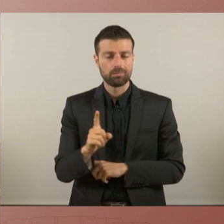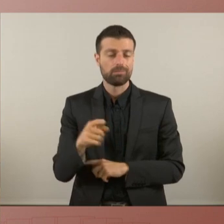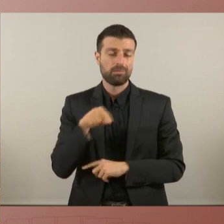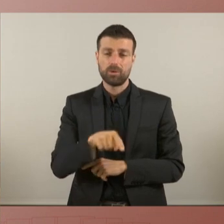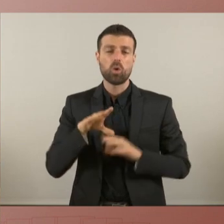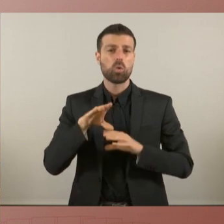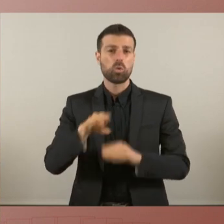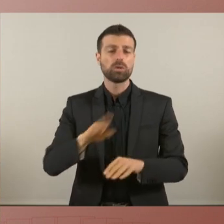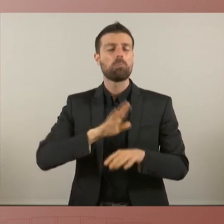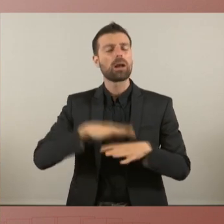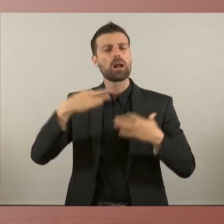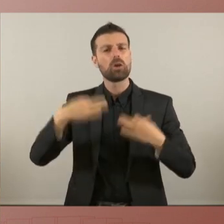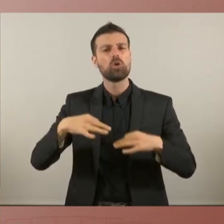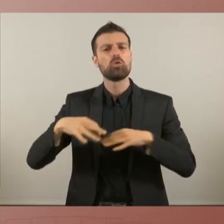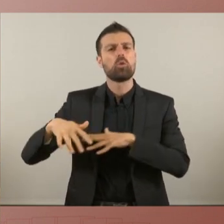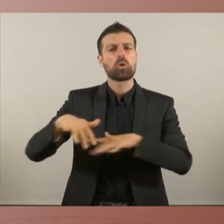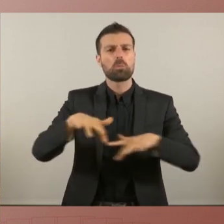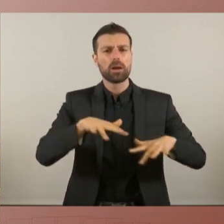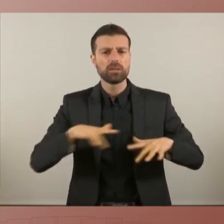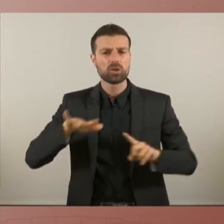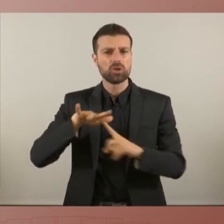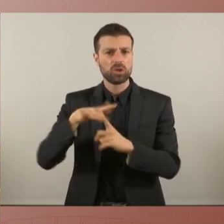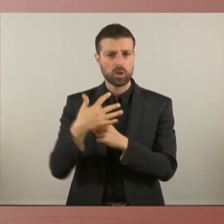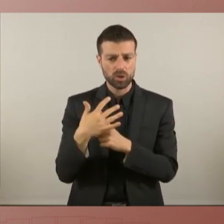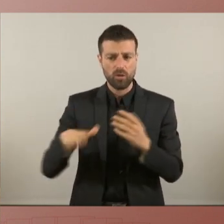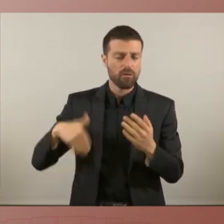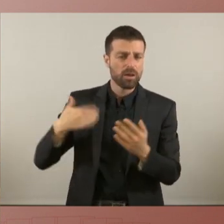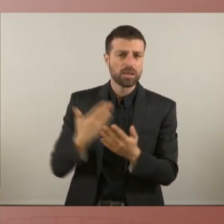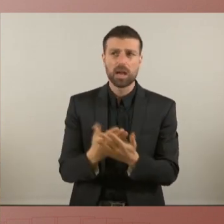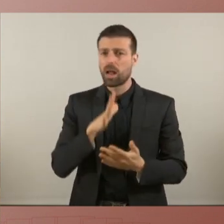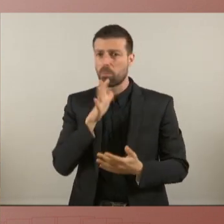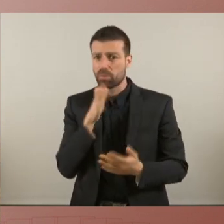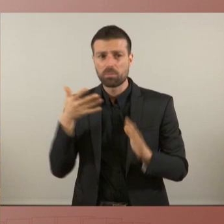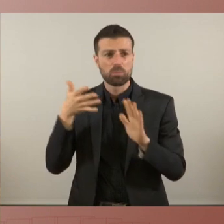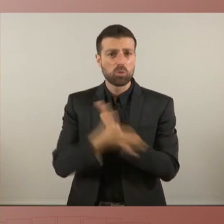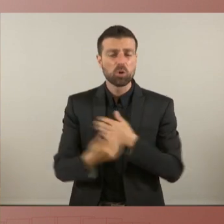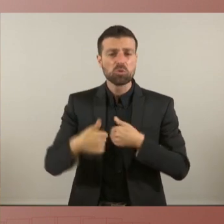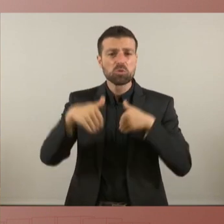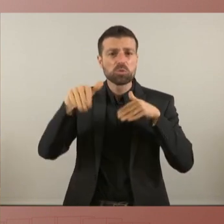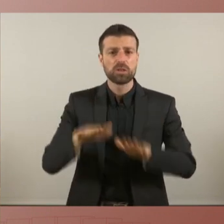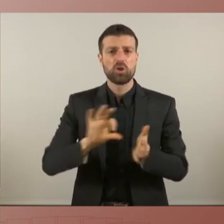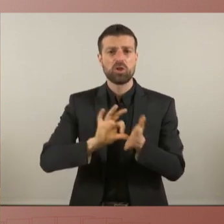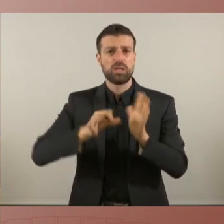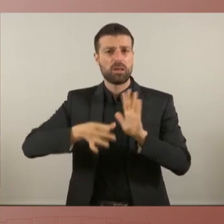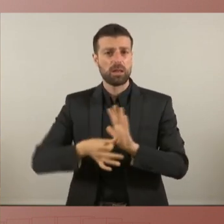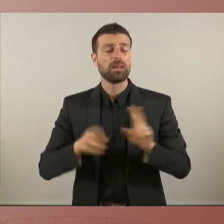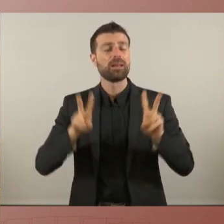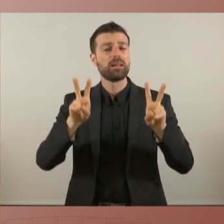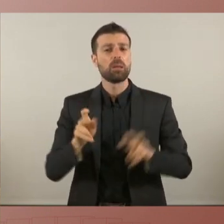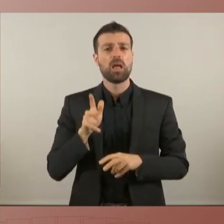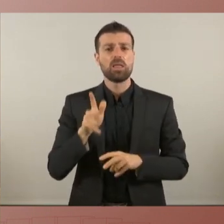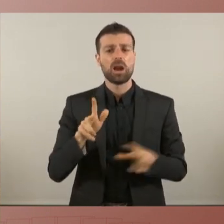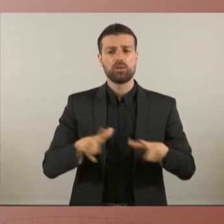estabilitzar i normalitzar una situació flagrant de suspensió sistemàtica de drets socials civils i polítics en un marc